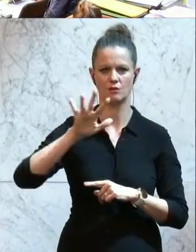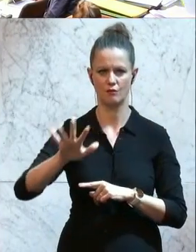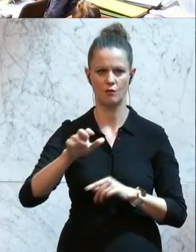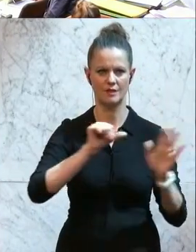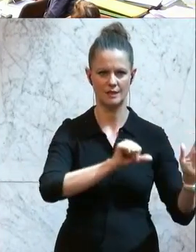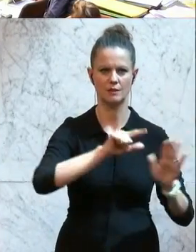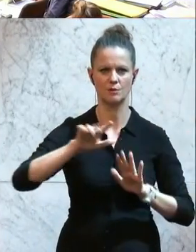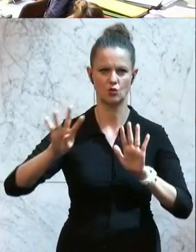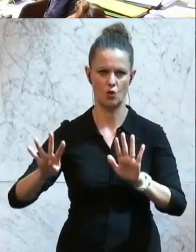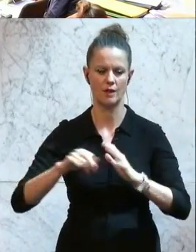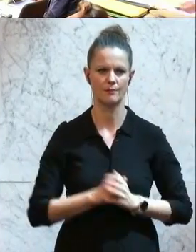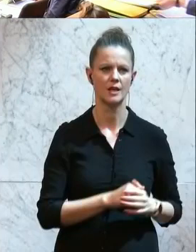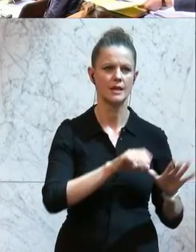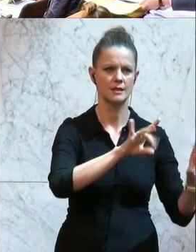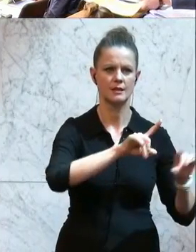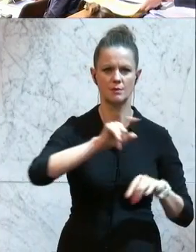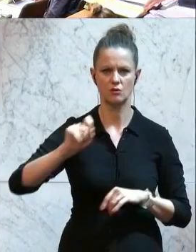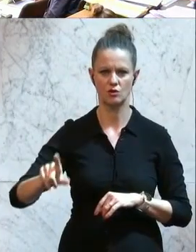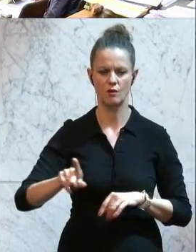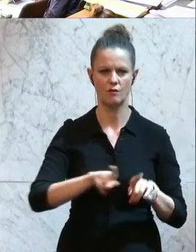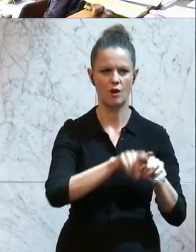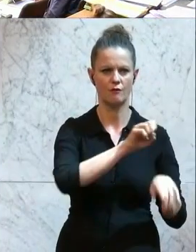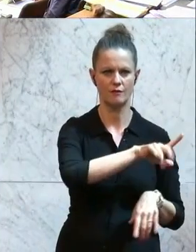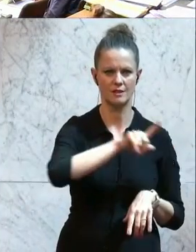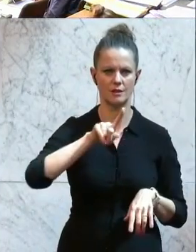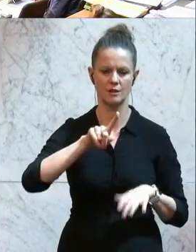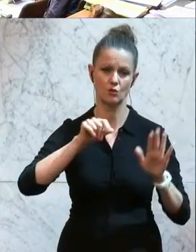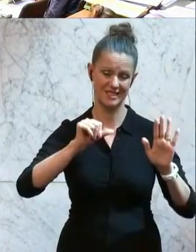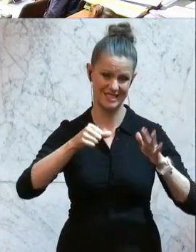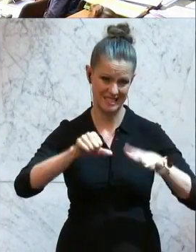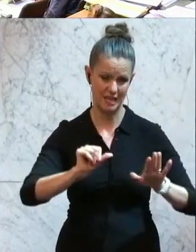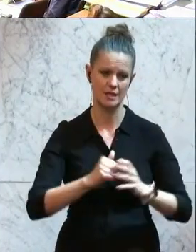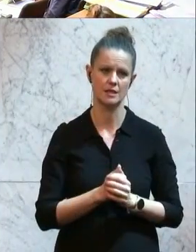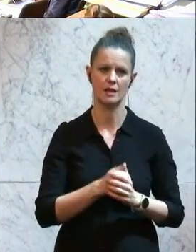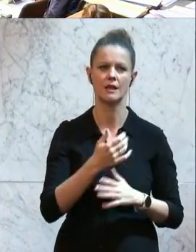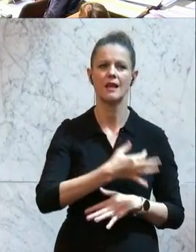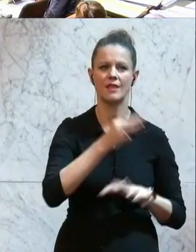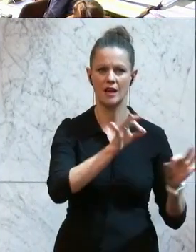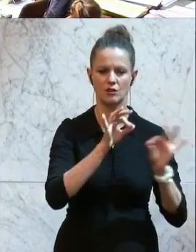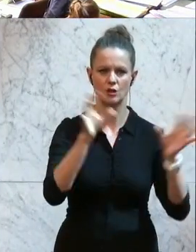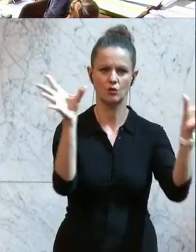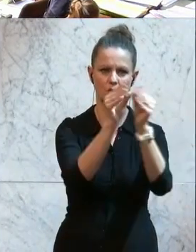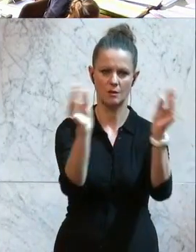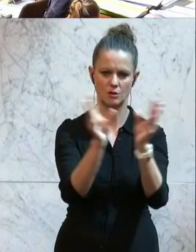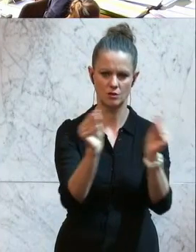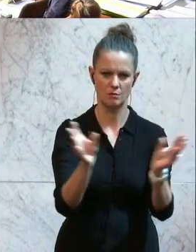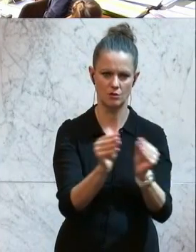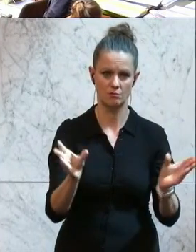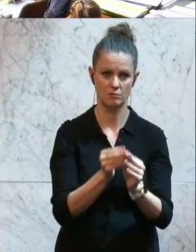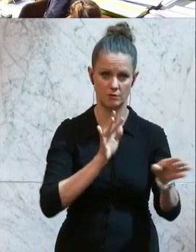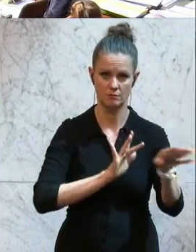von Juli des heurigen Jahres bis Dezember 2024 einen monatlichen